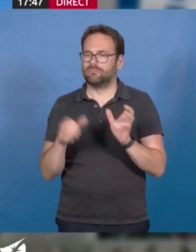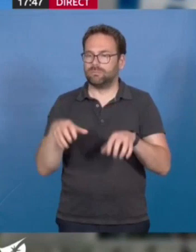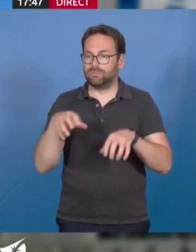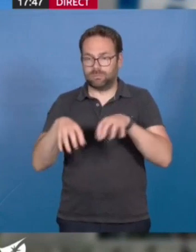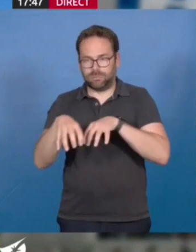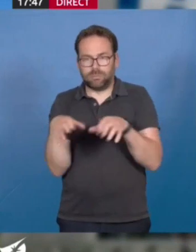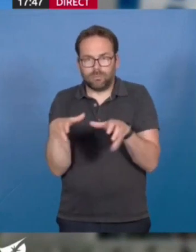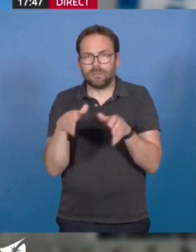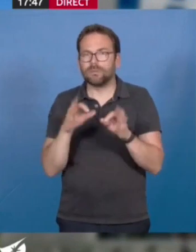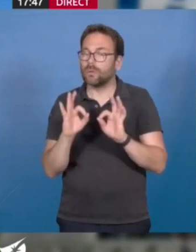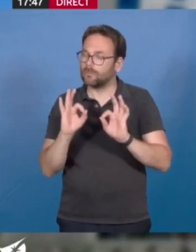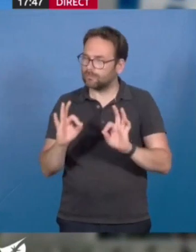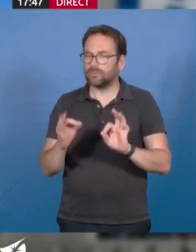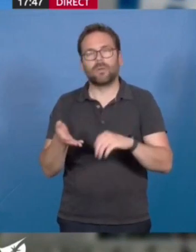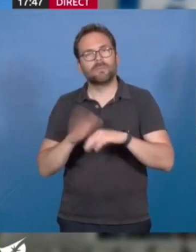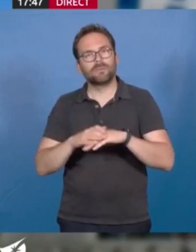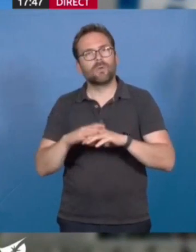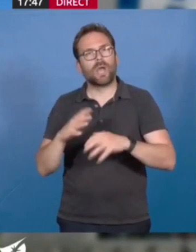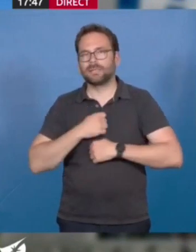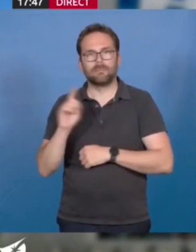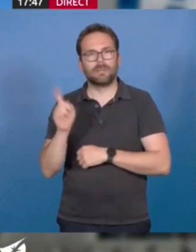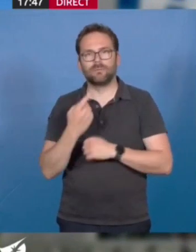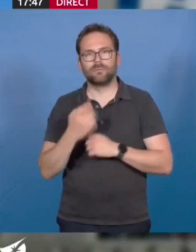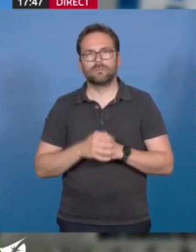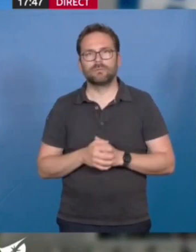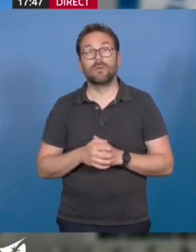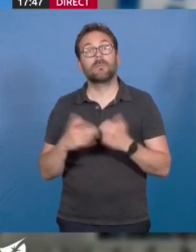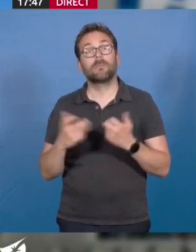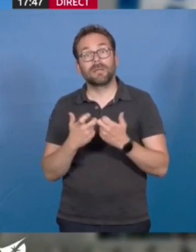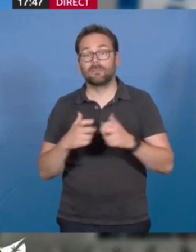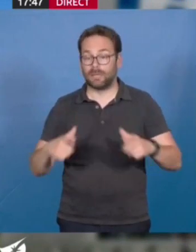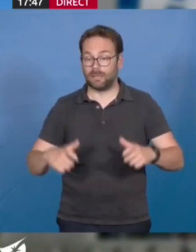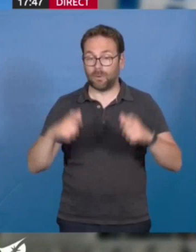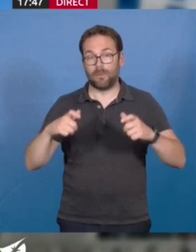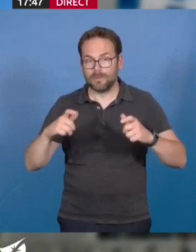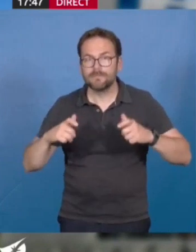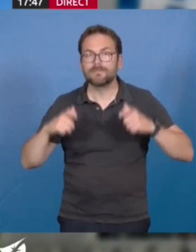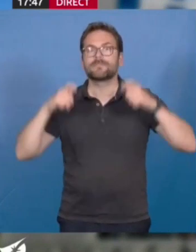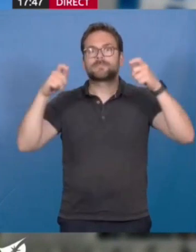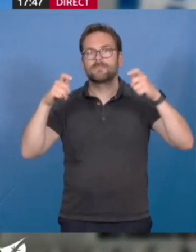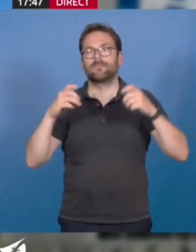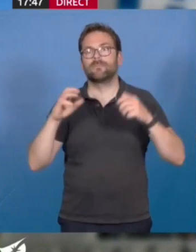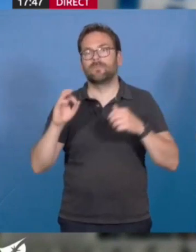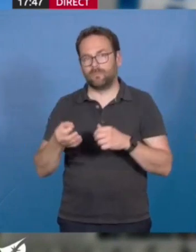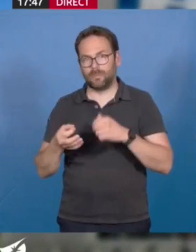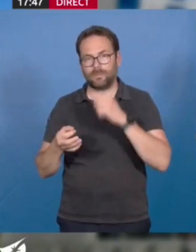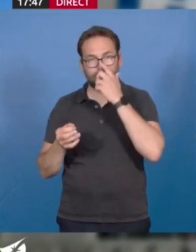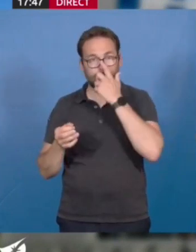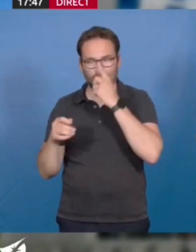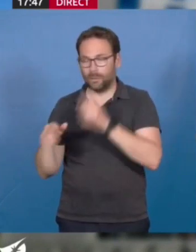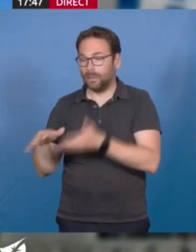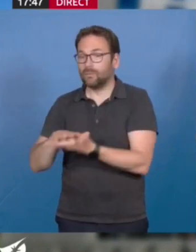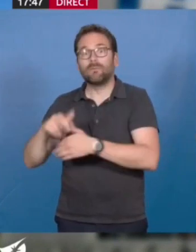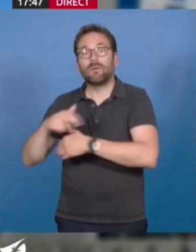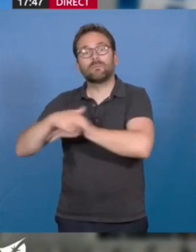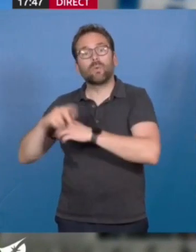par tous. La surélévation de certains immeubles d'habitation, la transformation de surfaces de bureaux